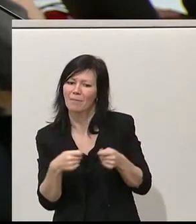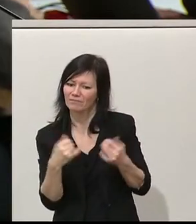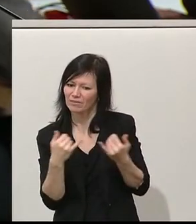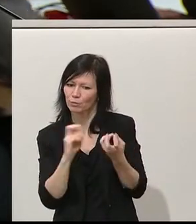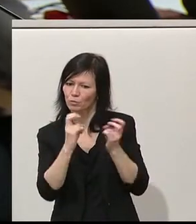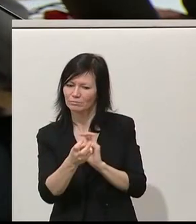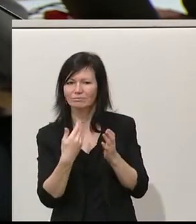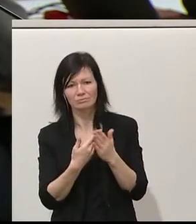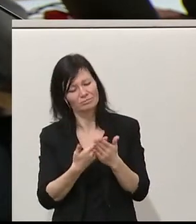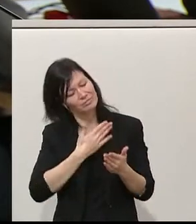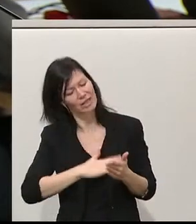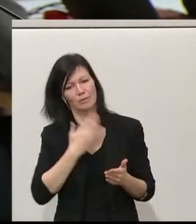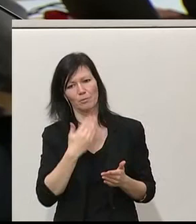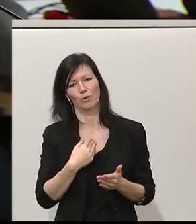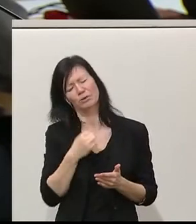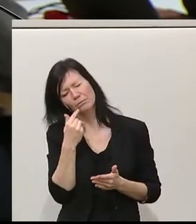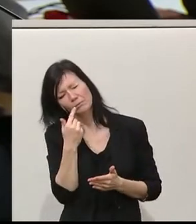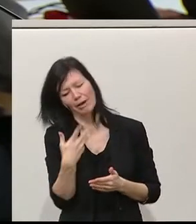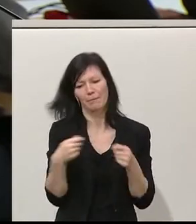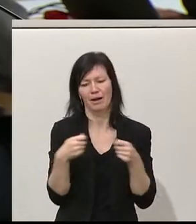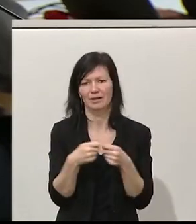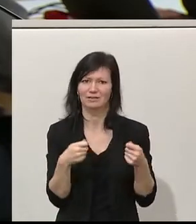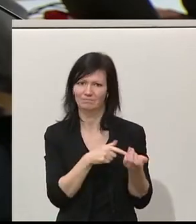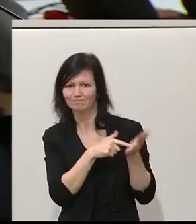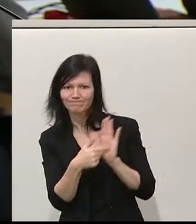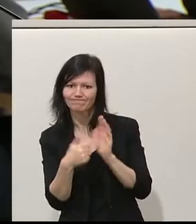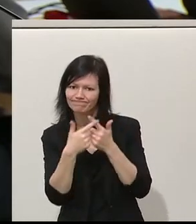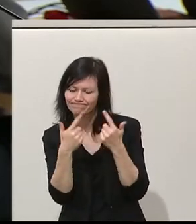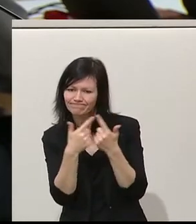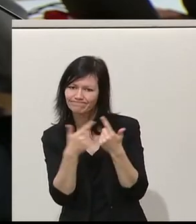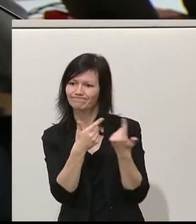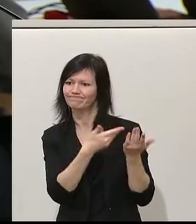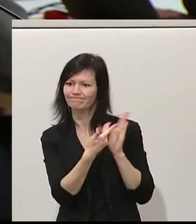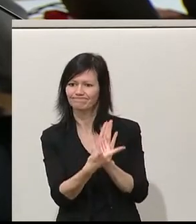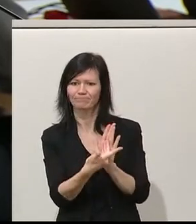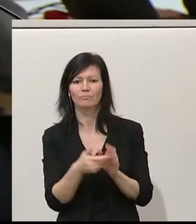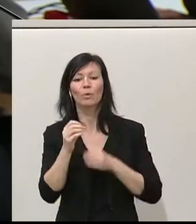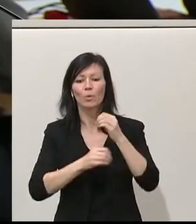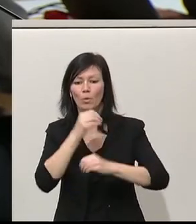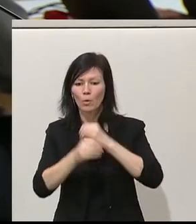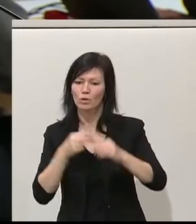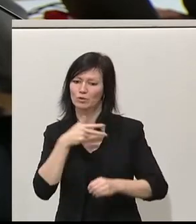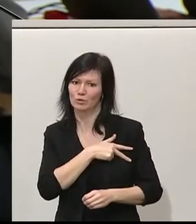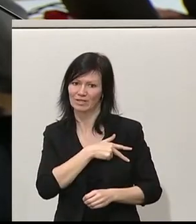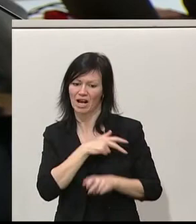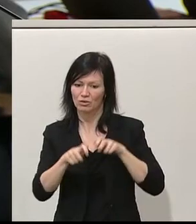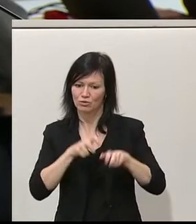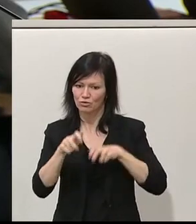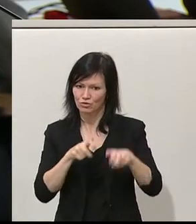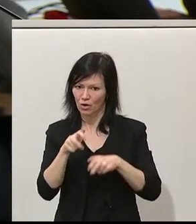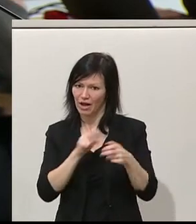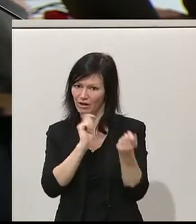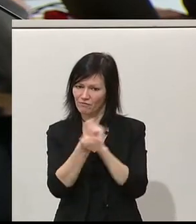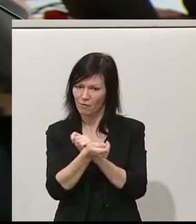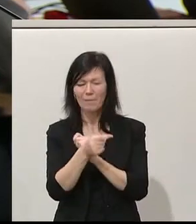Regierungsprogramm Ihnen auch vorzustellen. Die ökologisch-soziale Steuerreform, sie wurde erwähnt, ist ein zentrales